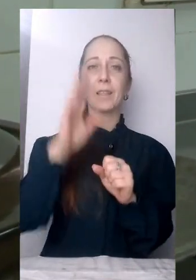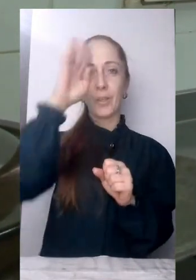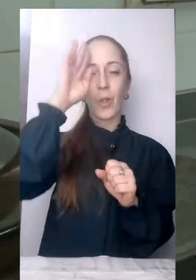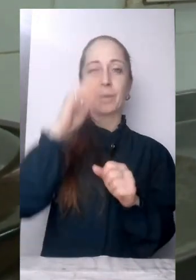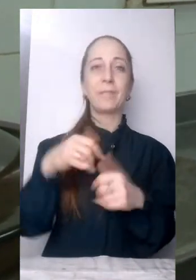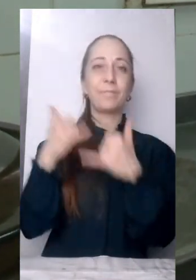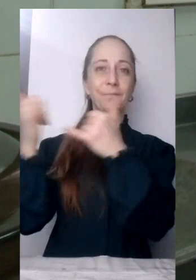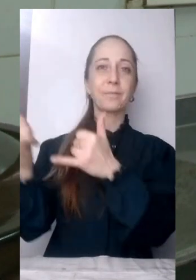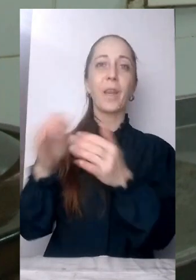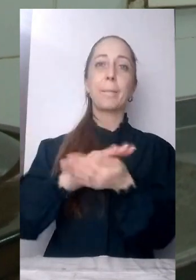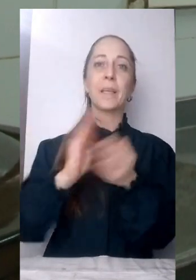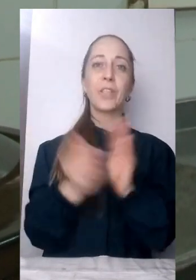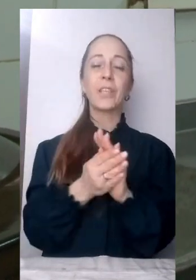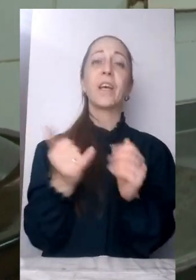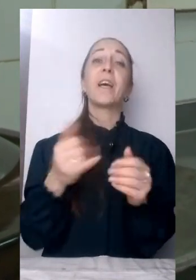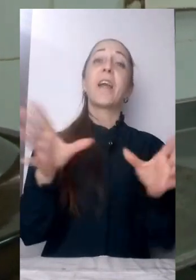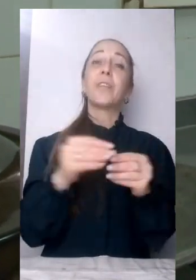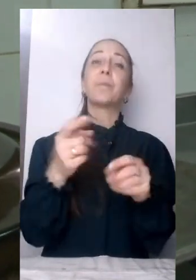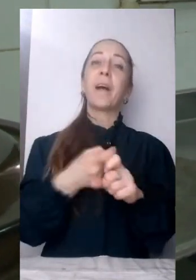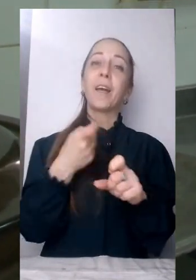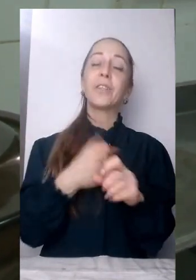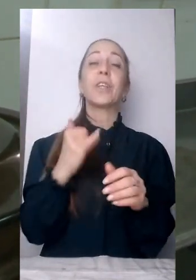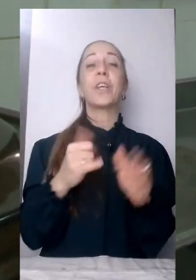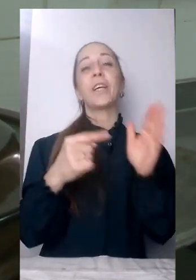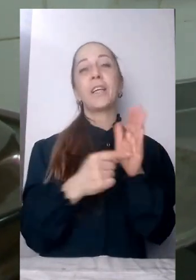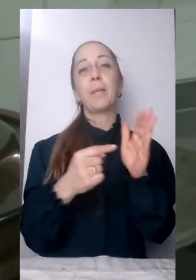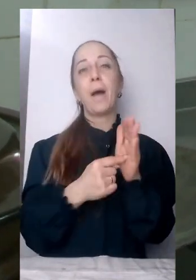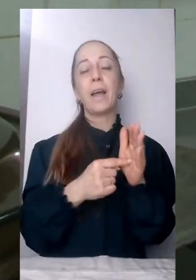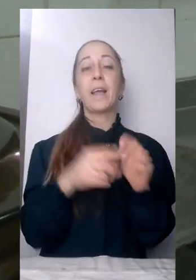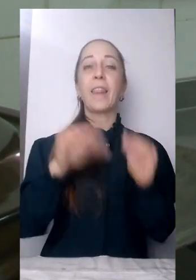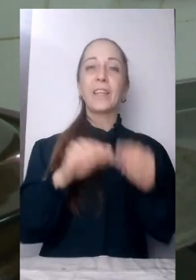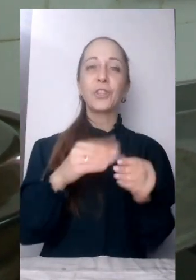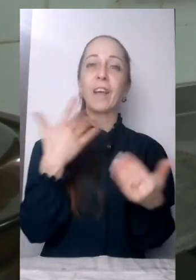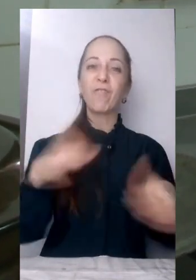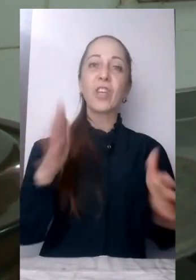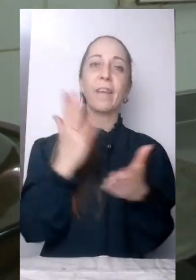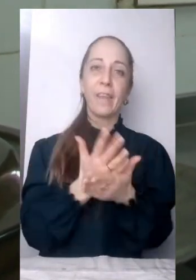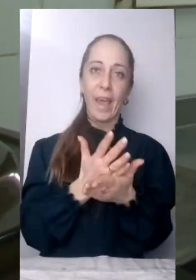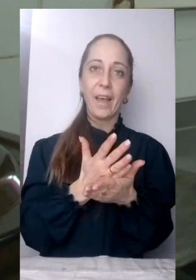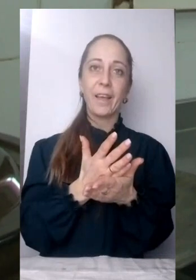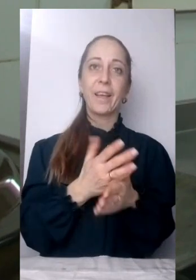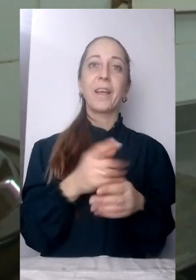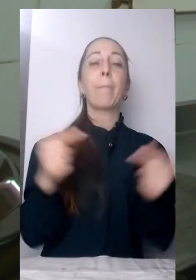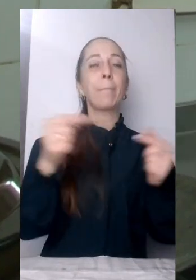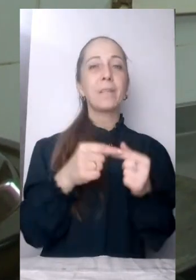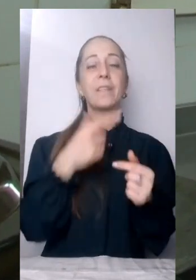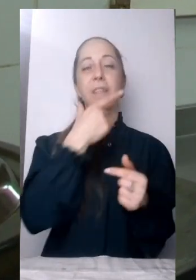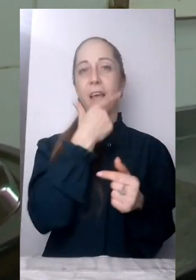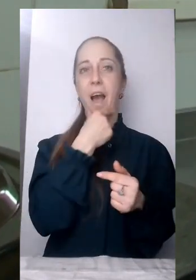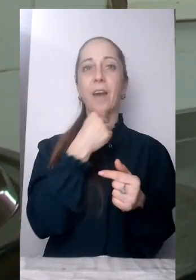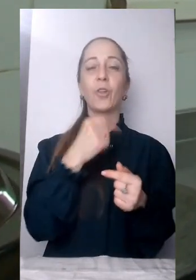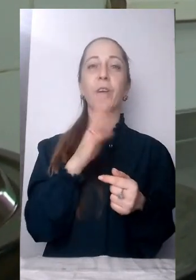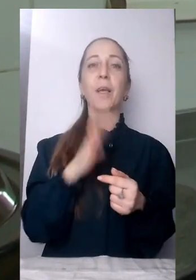картошкою, із грибами. Усе, начинка є. Зараз тісто підійде гарно. І ми випікаємо пиріжків